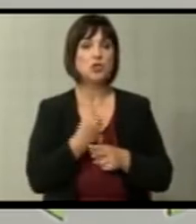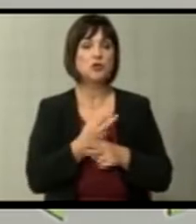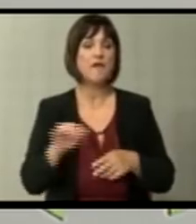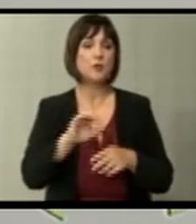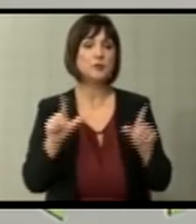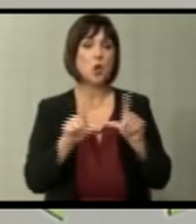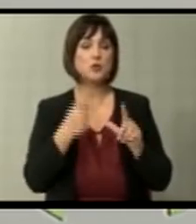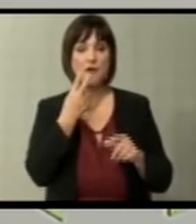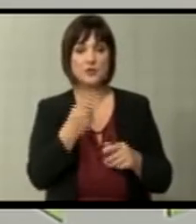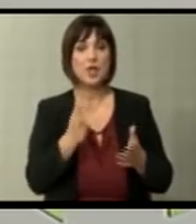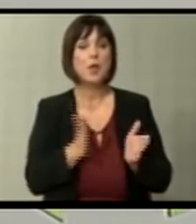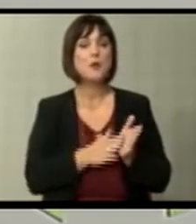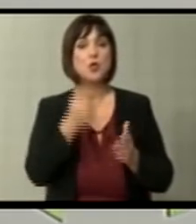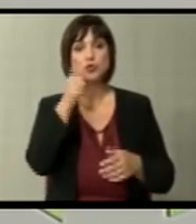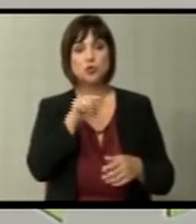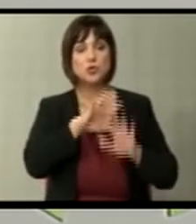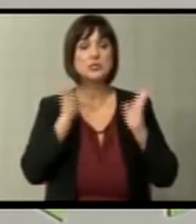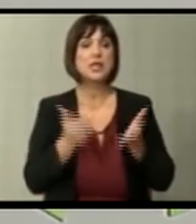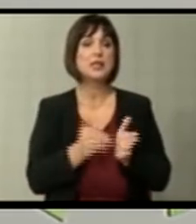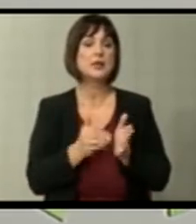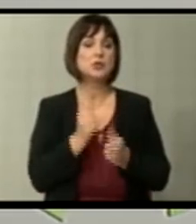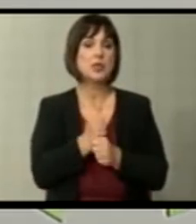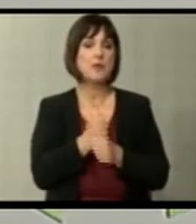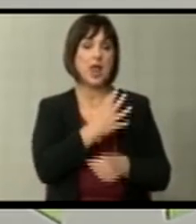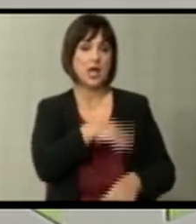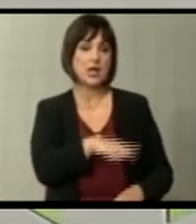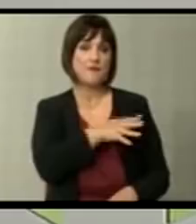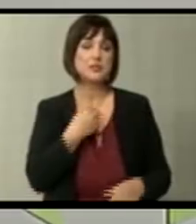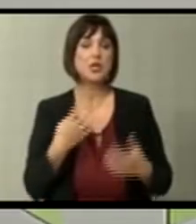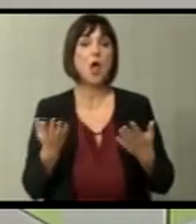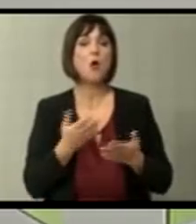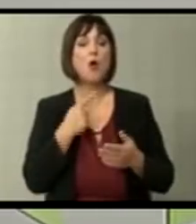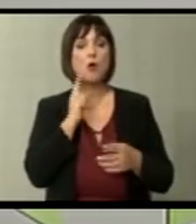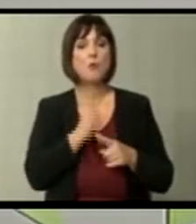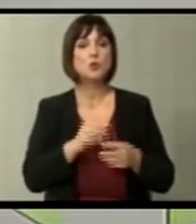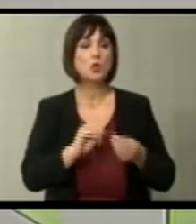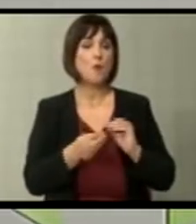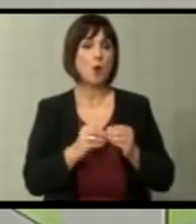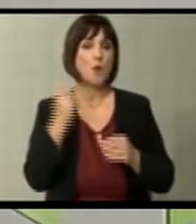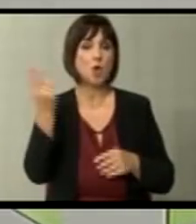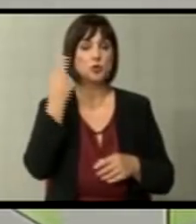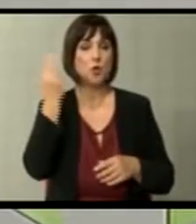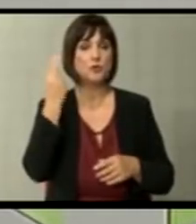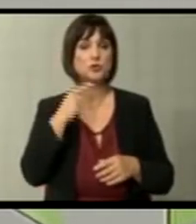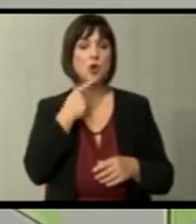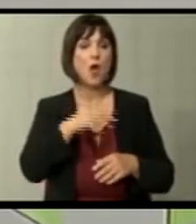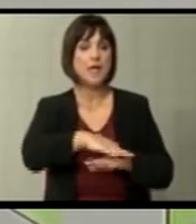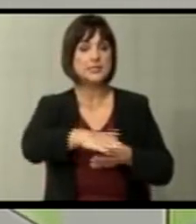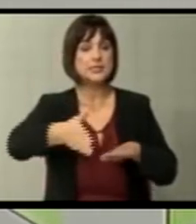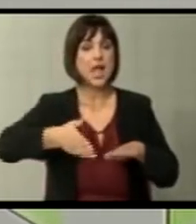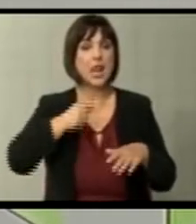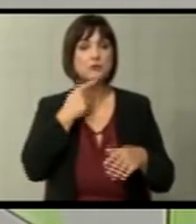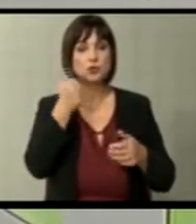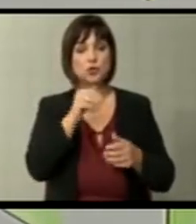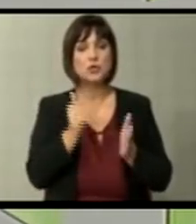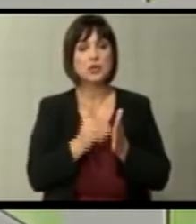ЕУ, па да видите да речеме што се требаше напреј Хрватска кога го постави проблемот Словенија со Пиранскиот залив? Што